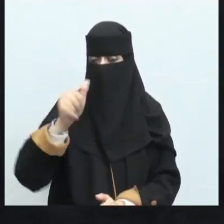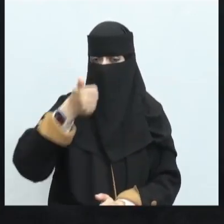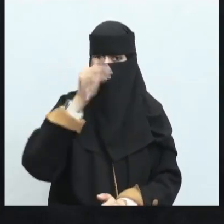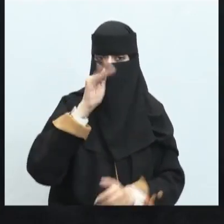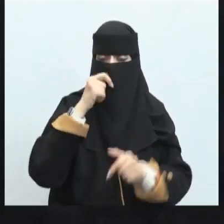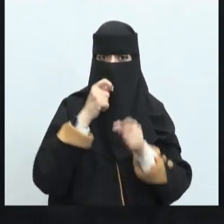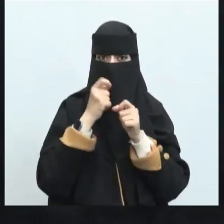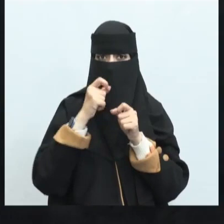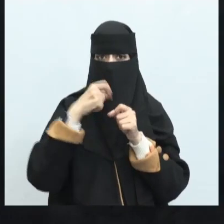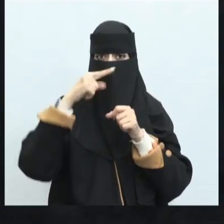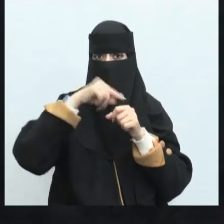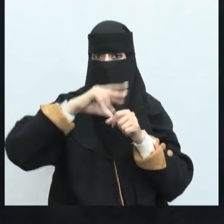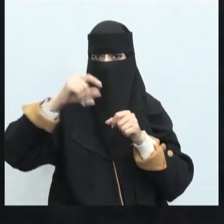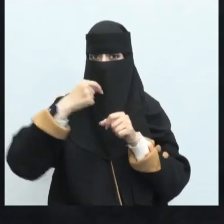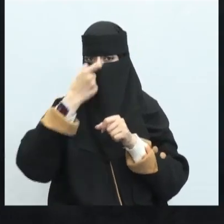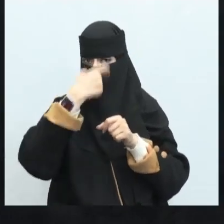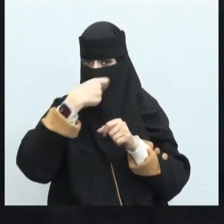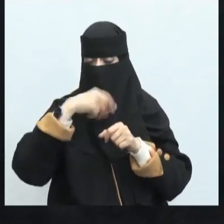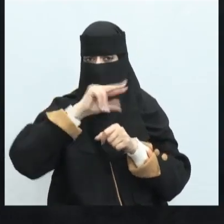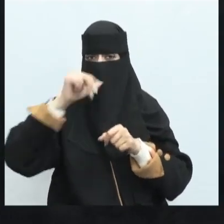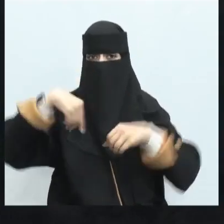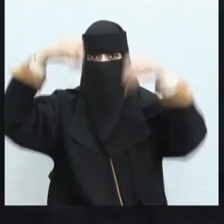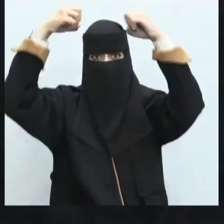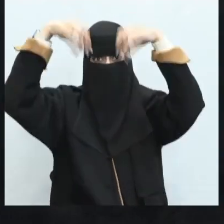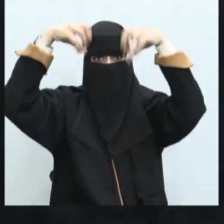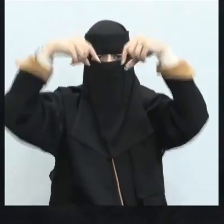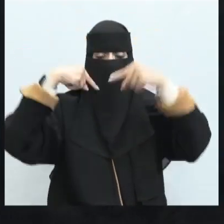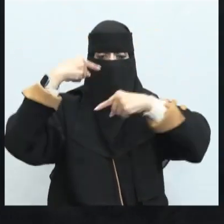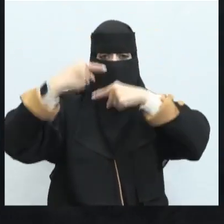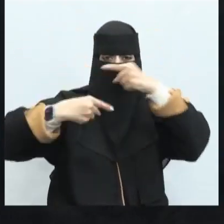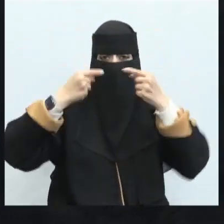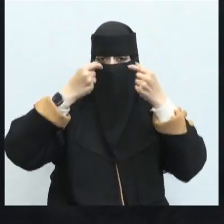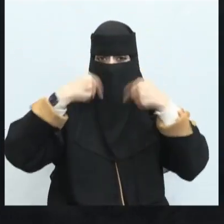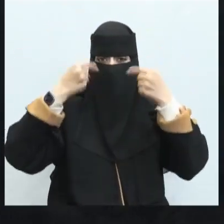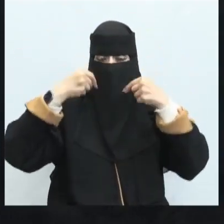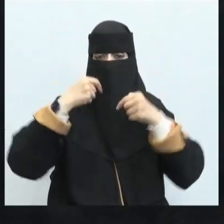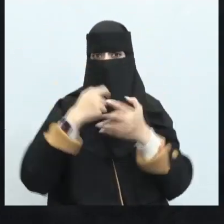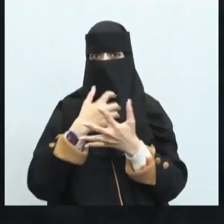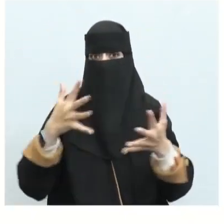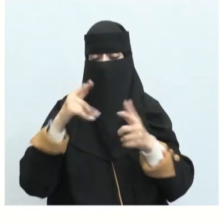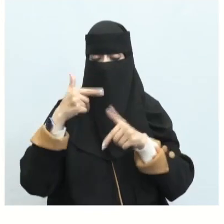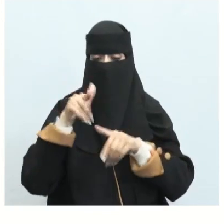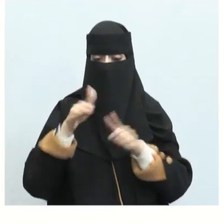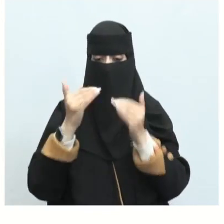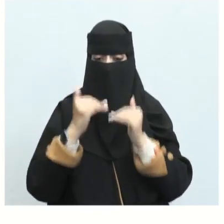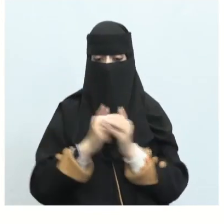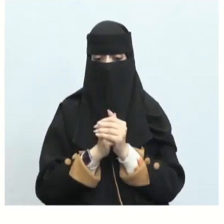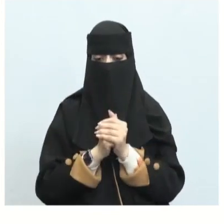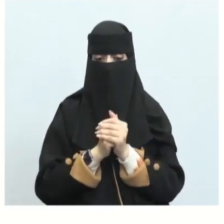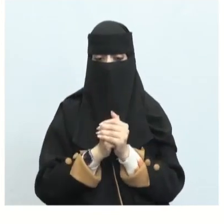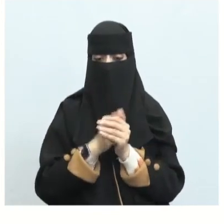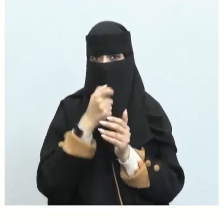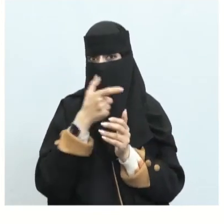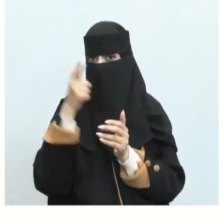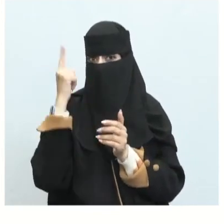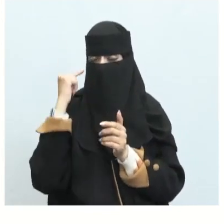الدموع بأنها مطر غزير يسيل على الخدين مدرار مستابع أيضا من شدتها ثم قالت أيضا قد كان خالصتي